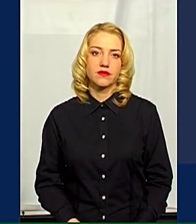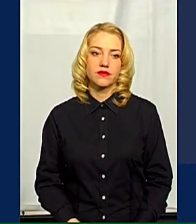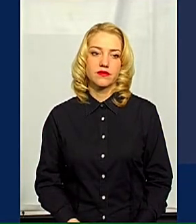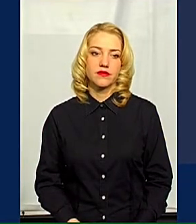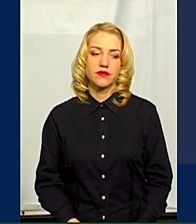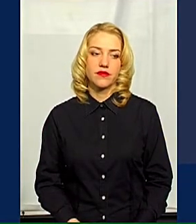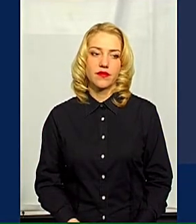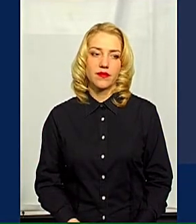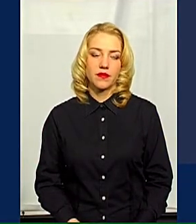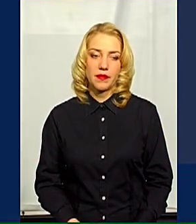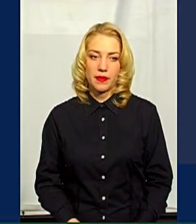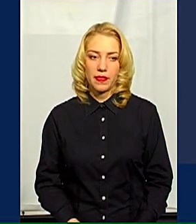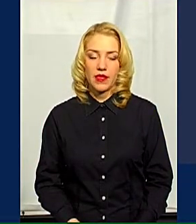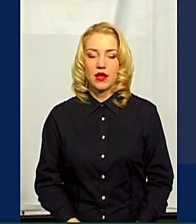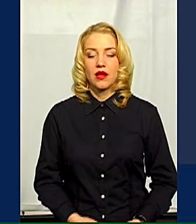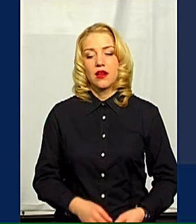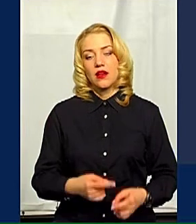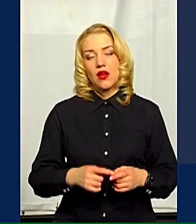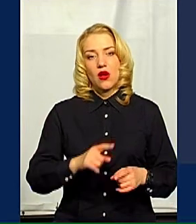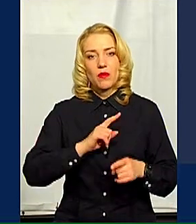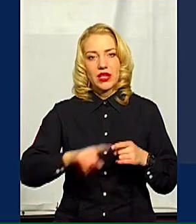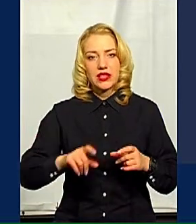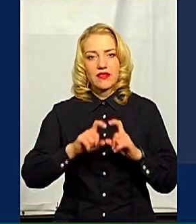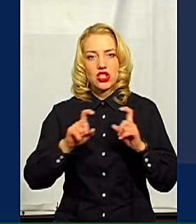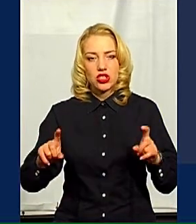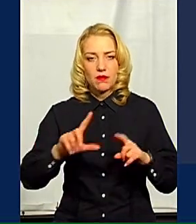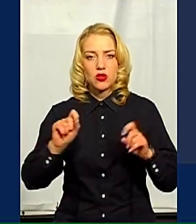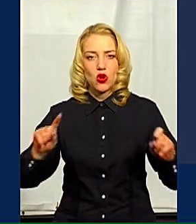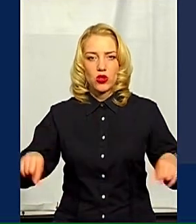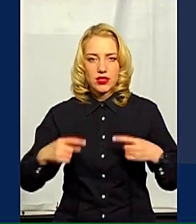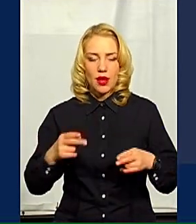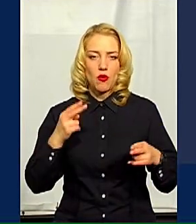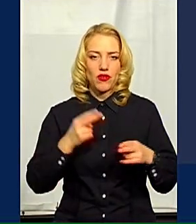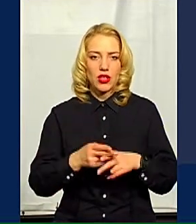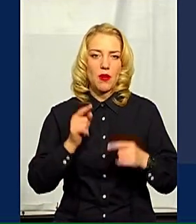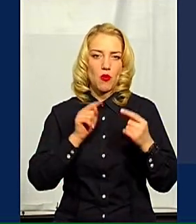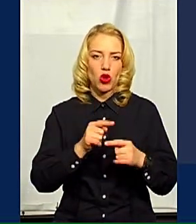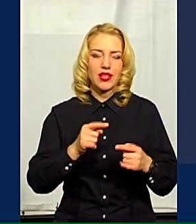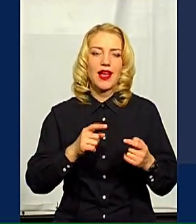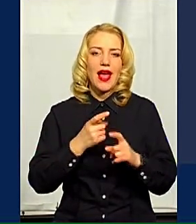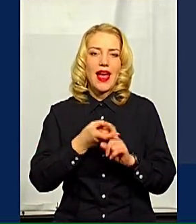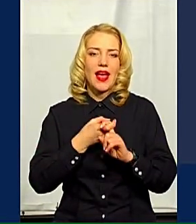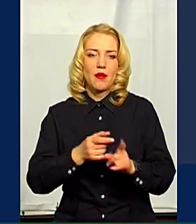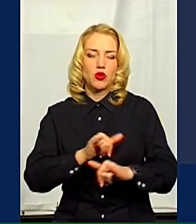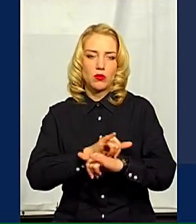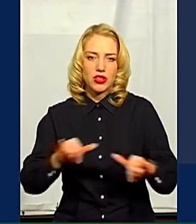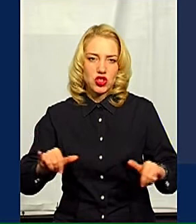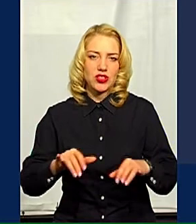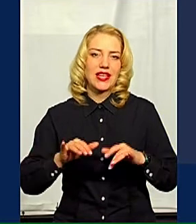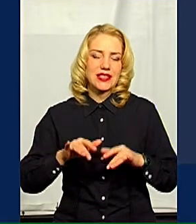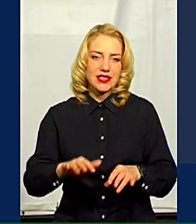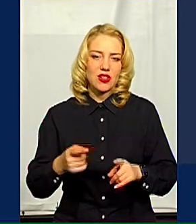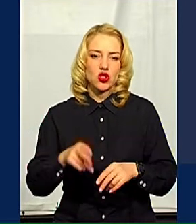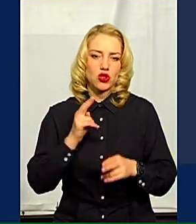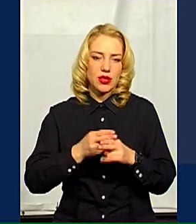Творений за розпряження міського голови оперативний штаб з організації профілактичних та протиепідемічних заходів щодо запобігання занесенню